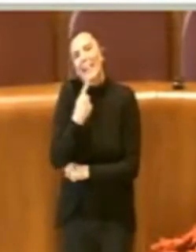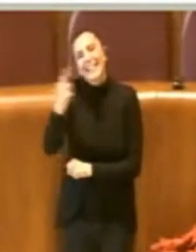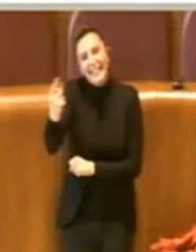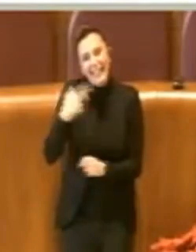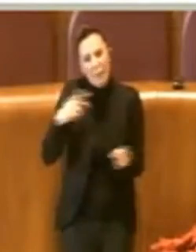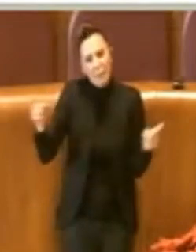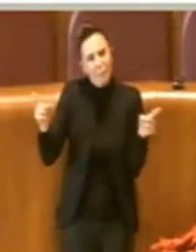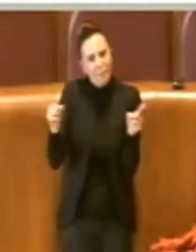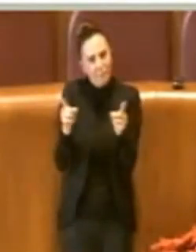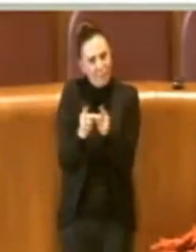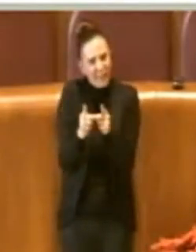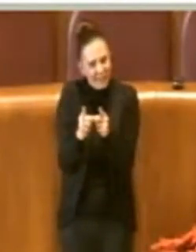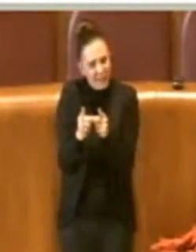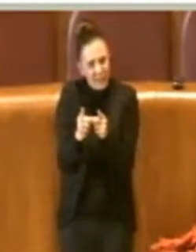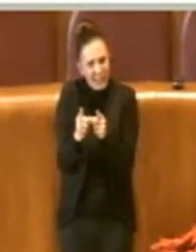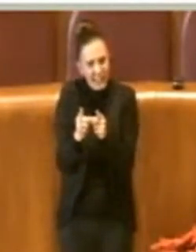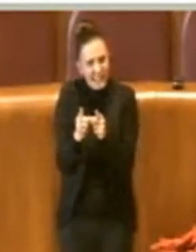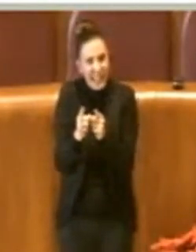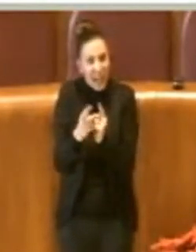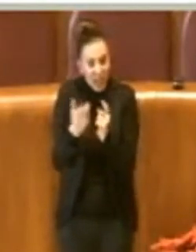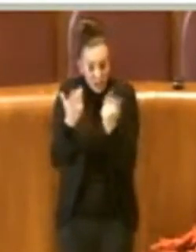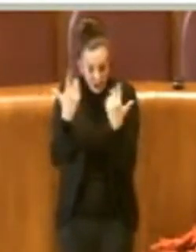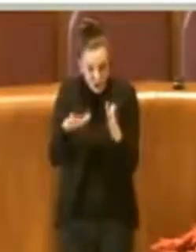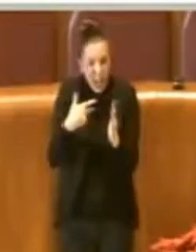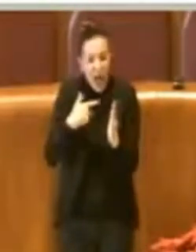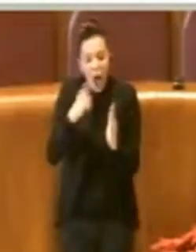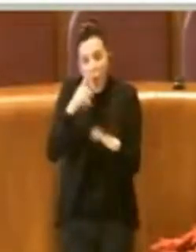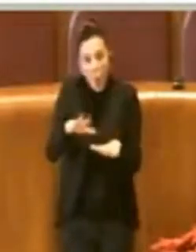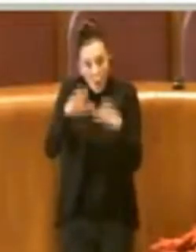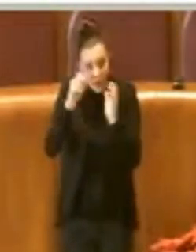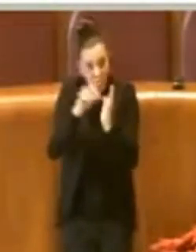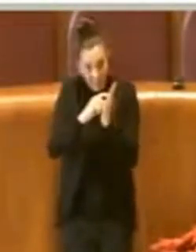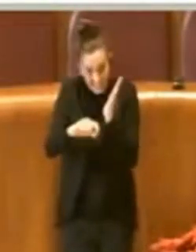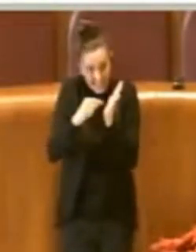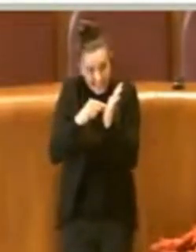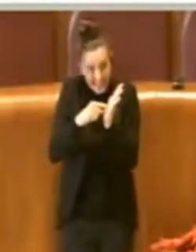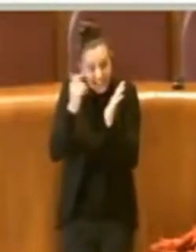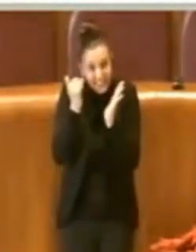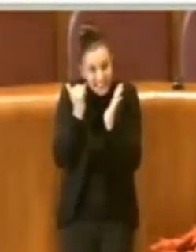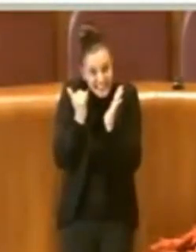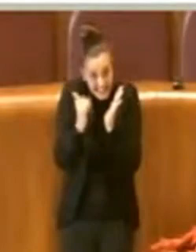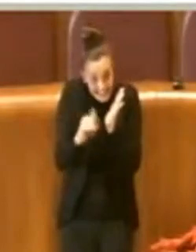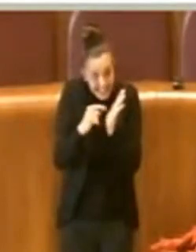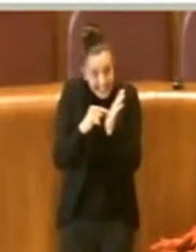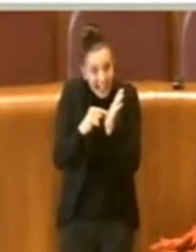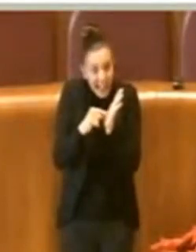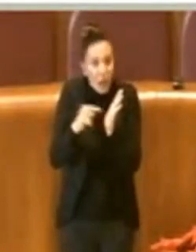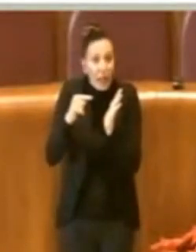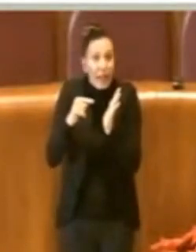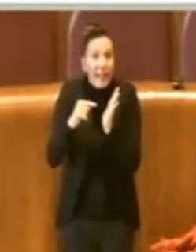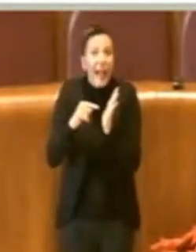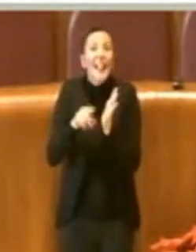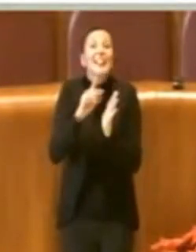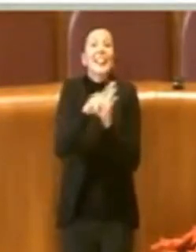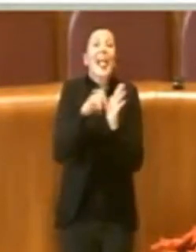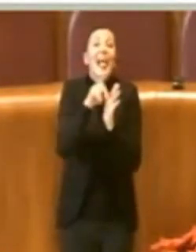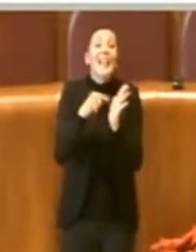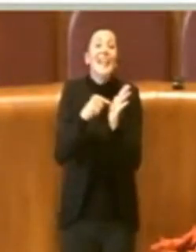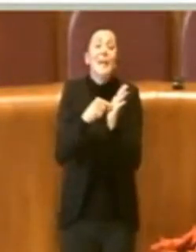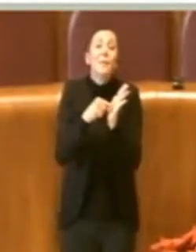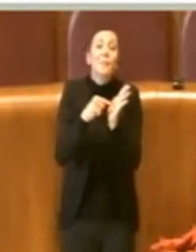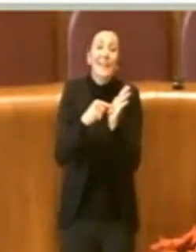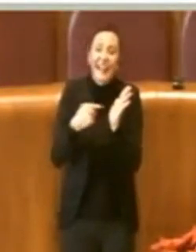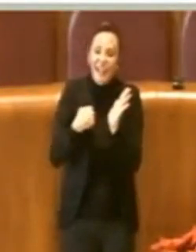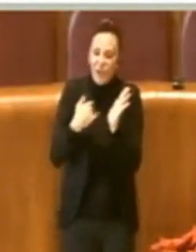brevemente semplicemente per dire che c'era scritto novembre e quant'altro perché anche questa volta insomma questa delibera come